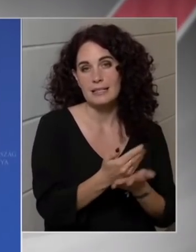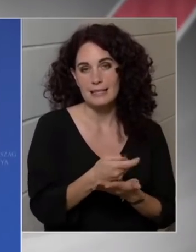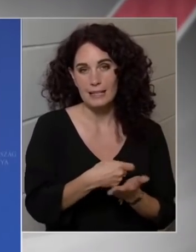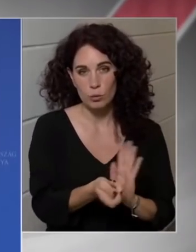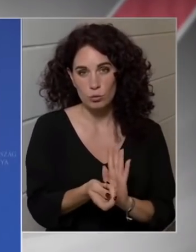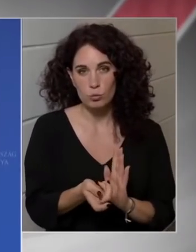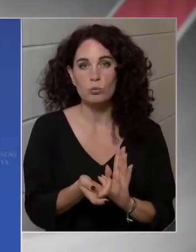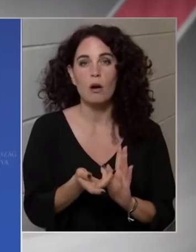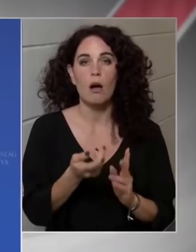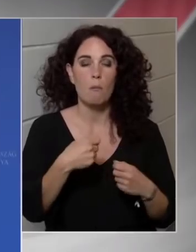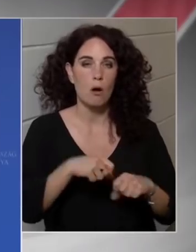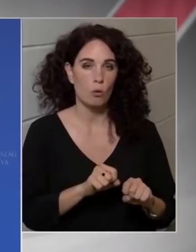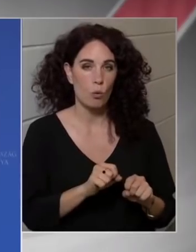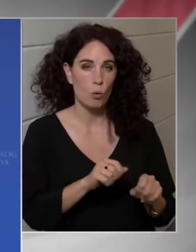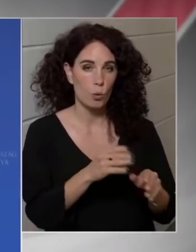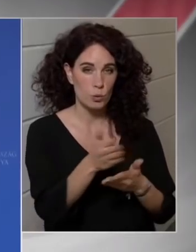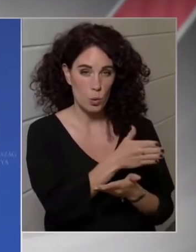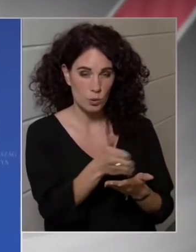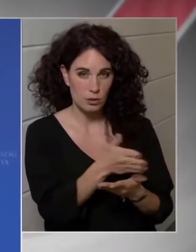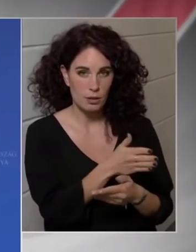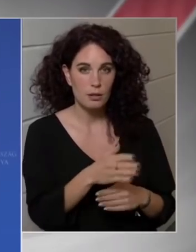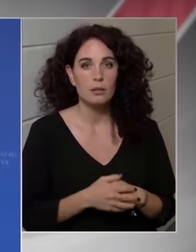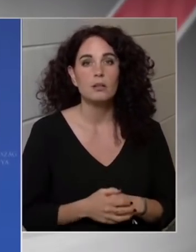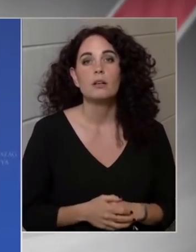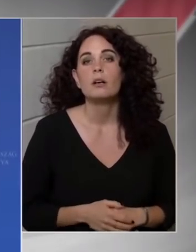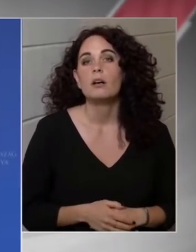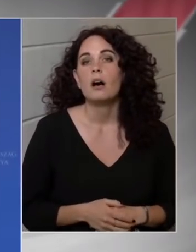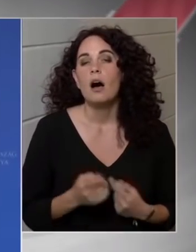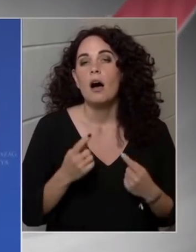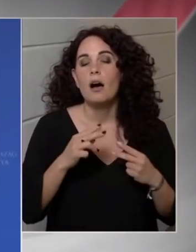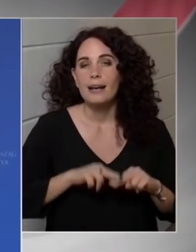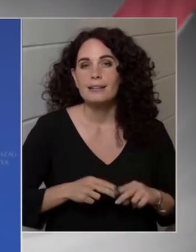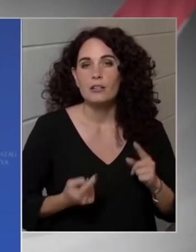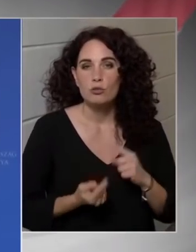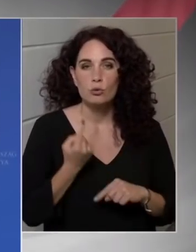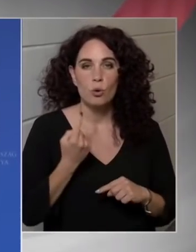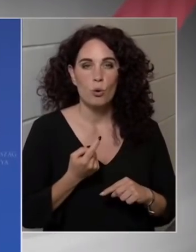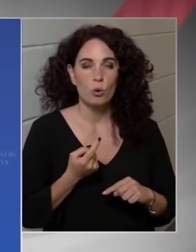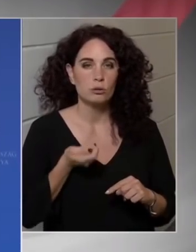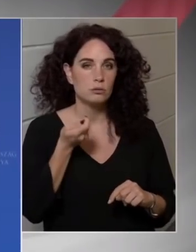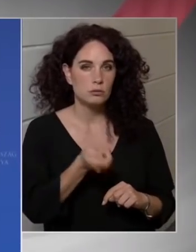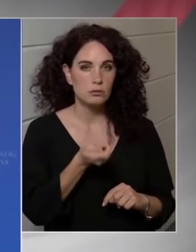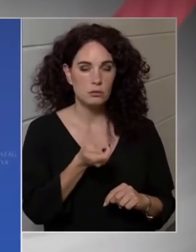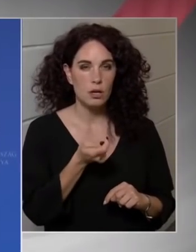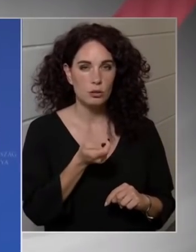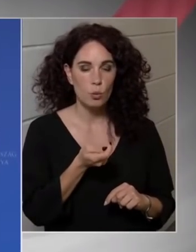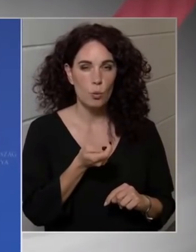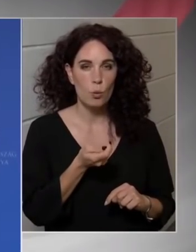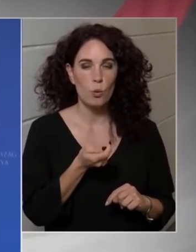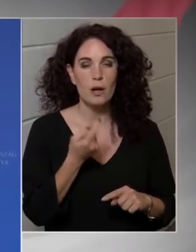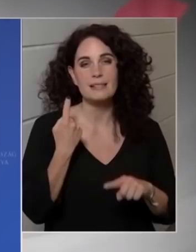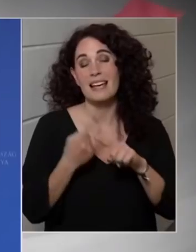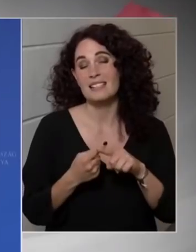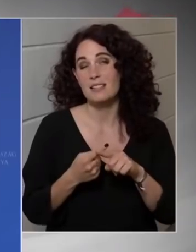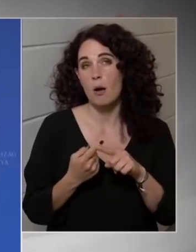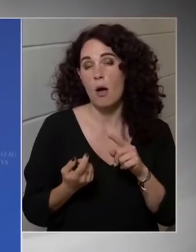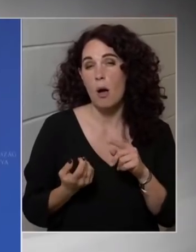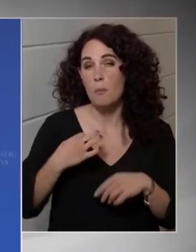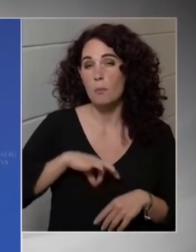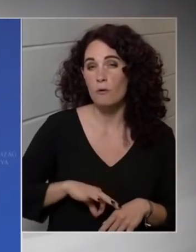bankok között. Miért ennek arányában? Hiszen a rendes különadó az mérleg főszegarányos volt, az extra profit adó pedig mondjuk úgy, hogy